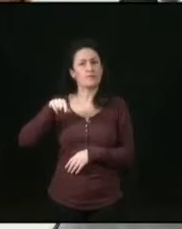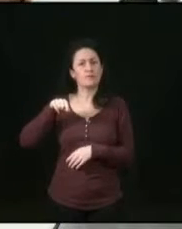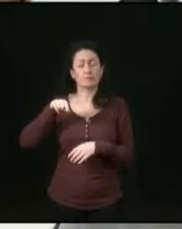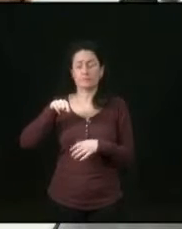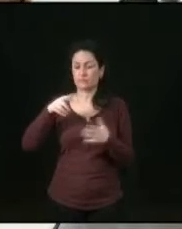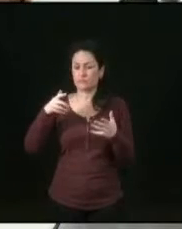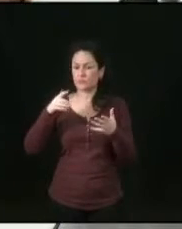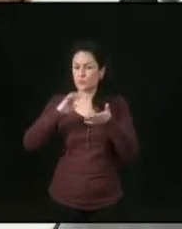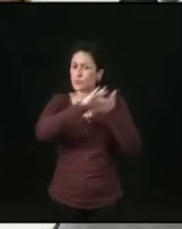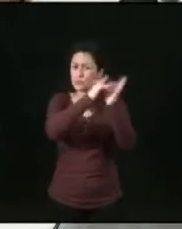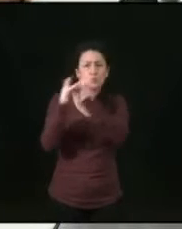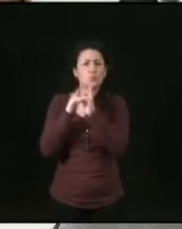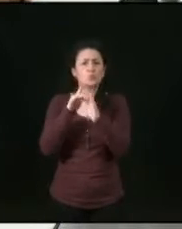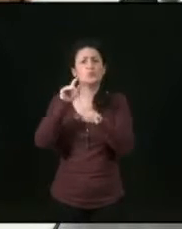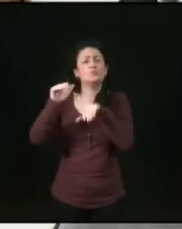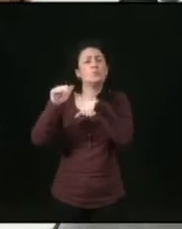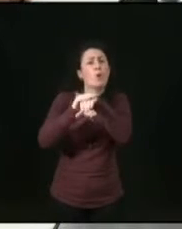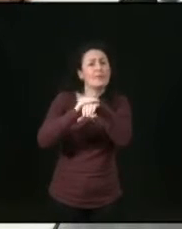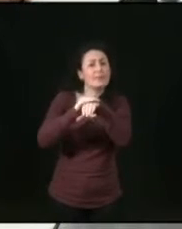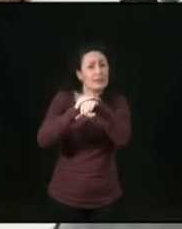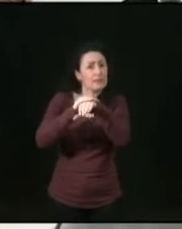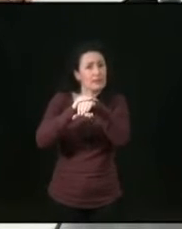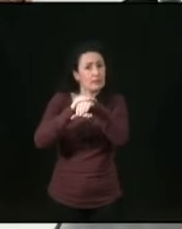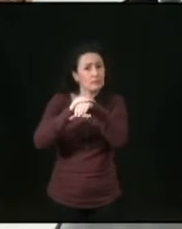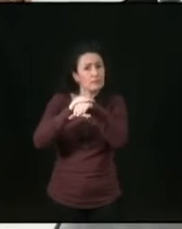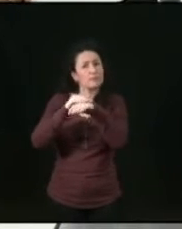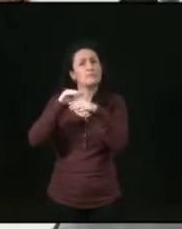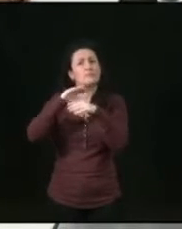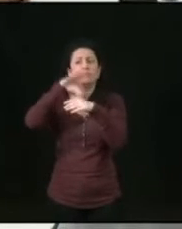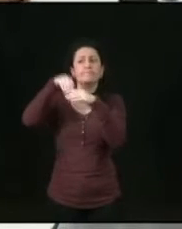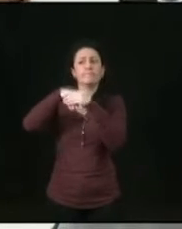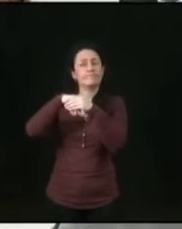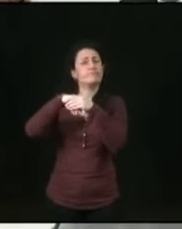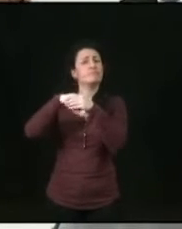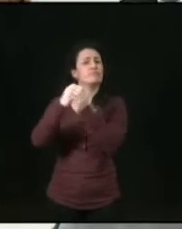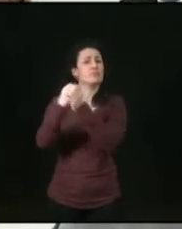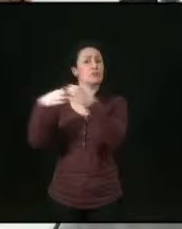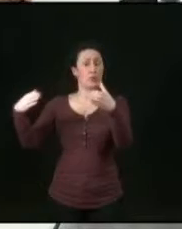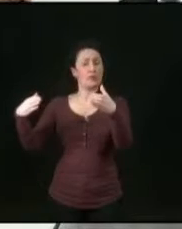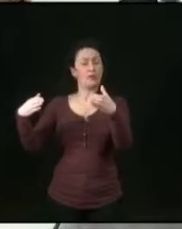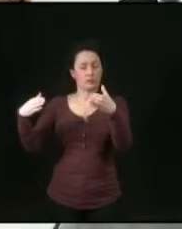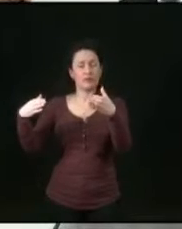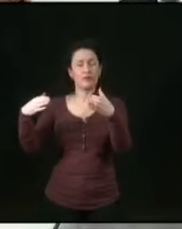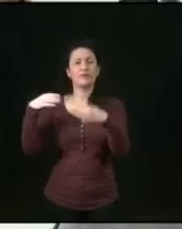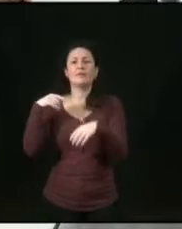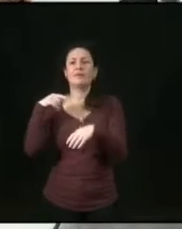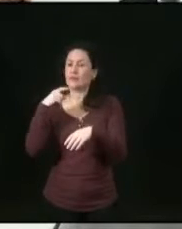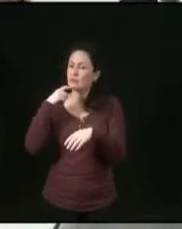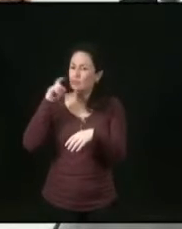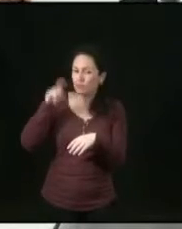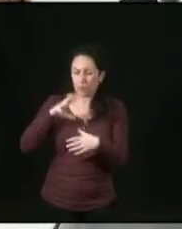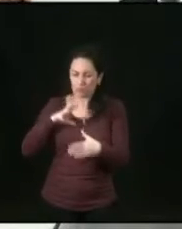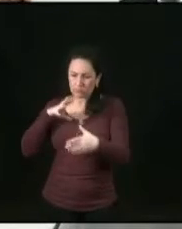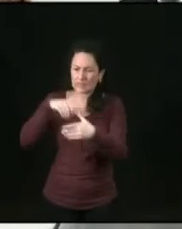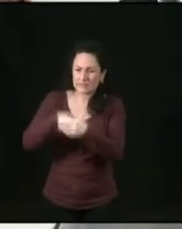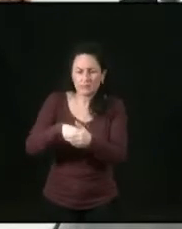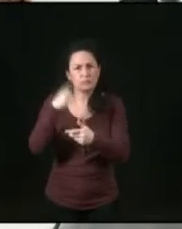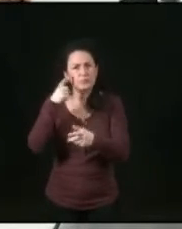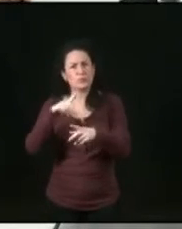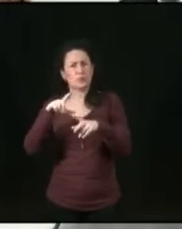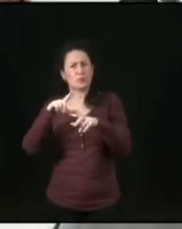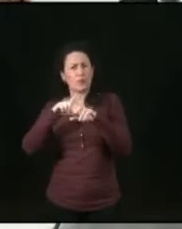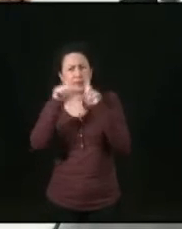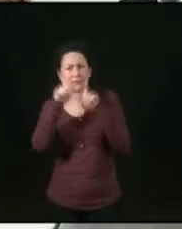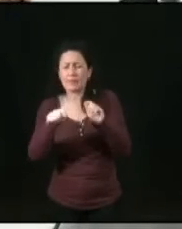tous les élus de la majorité vont avoir une implication à avoir dans la mise en place de ces objectifs.'est un travail